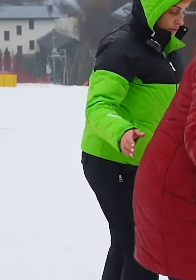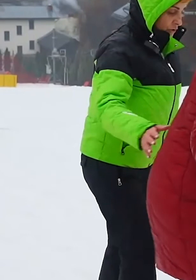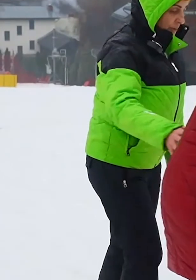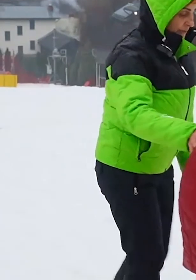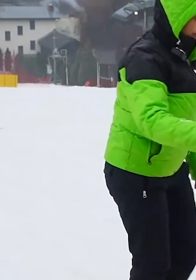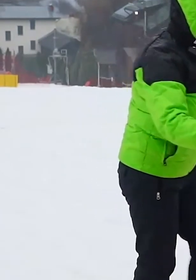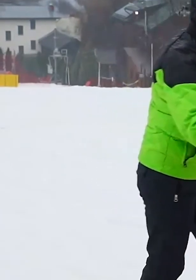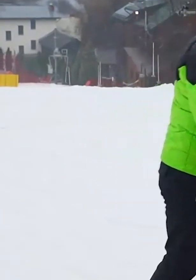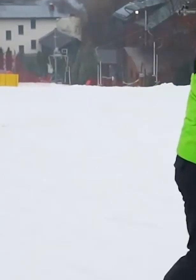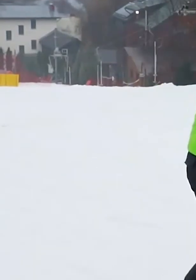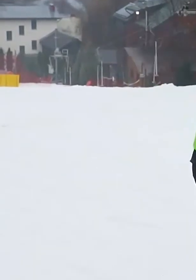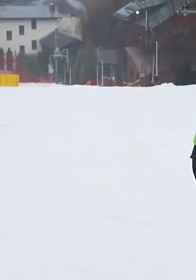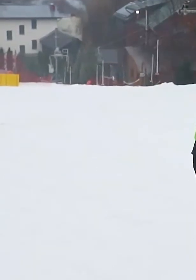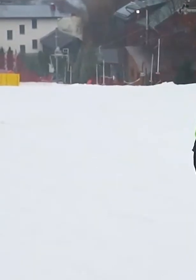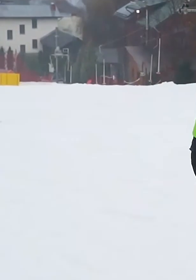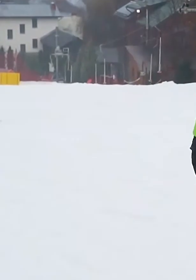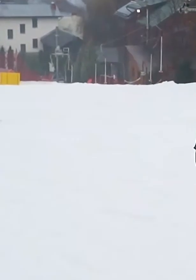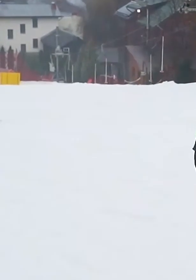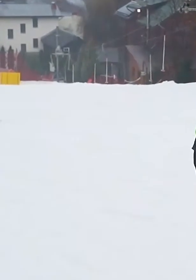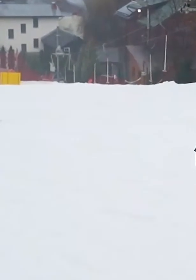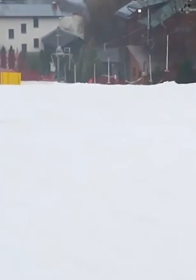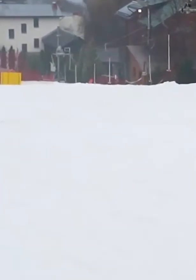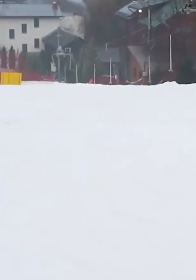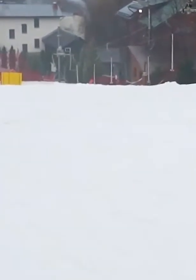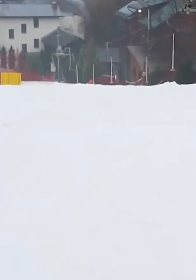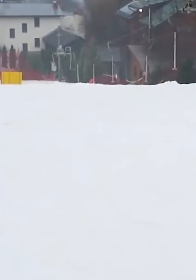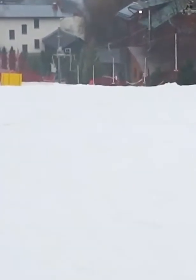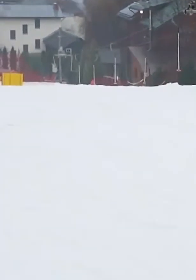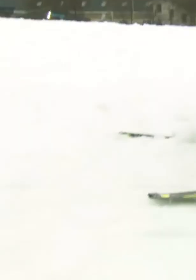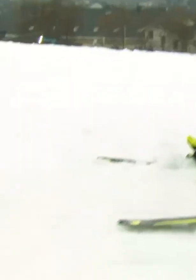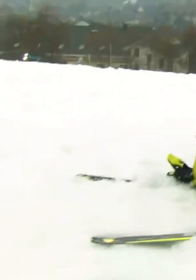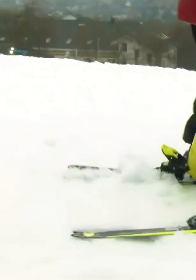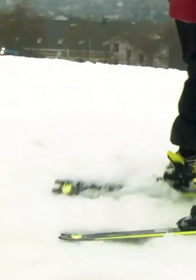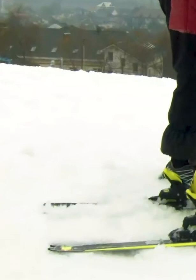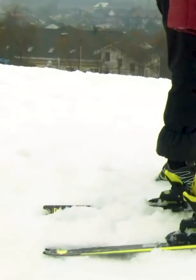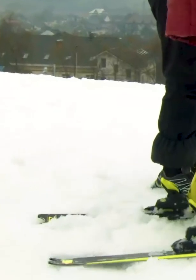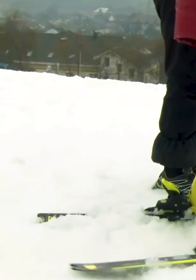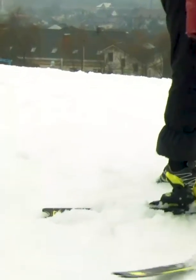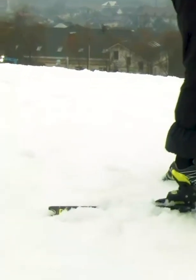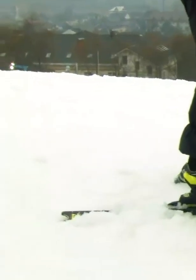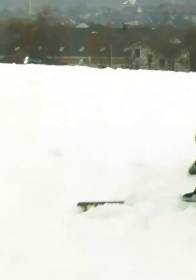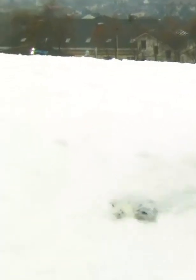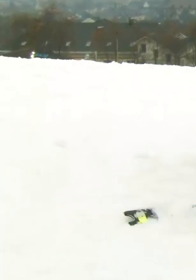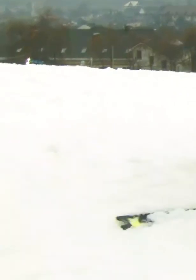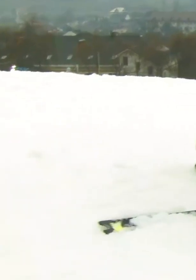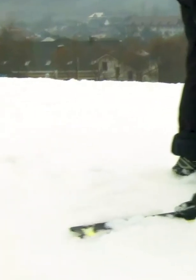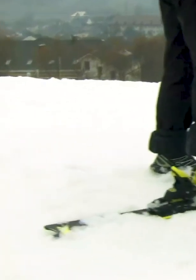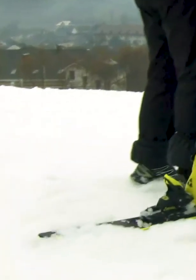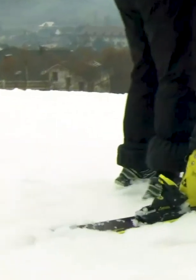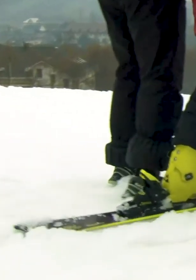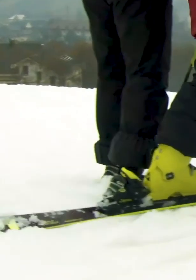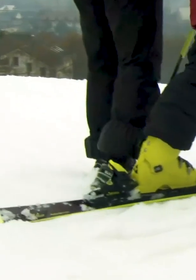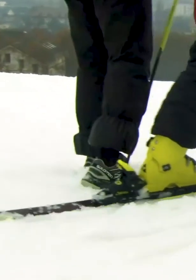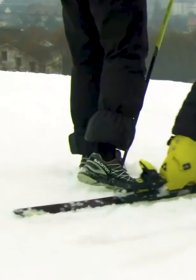Розвертаємося носочками вниз знов. Палочки з боку не заважають, не опинаються між ногами. Палочки мені не заважають, мені заважають. Так. Права